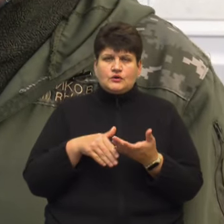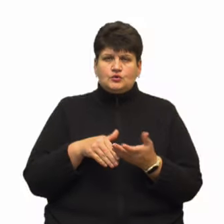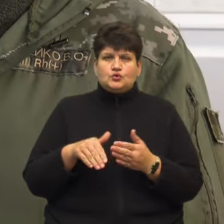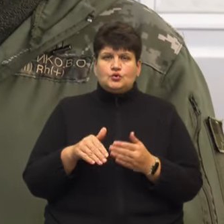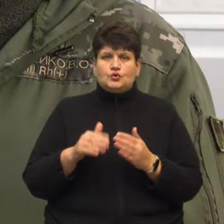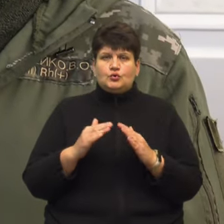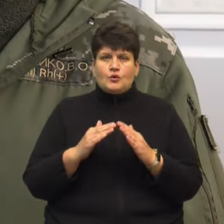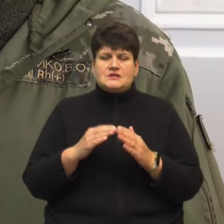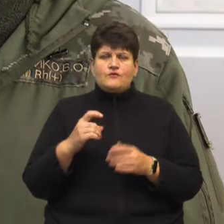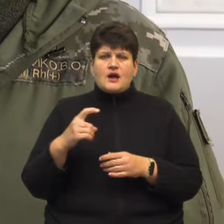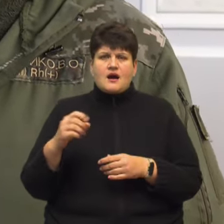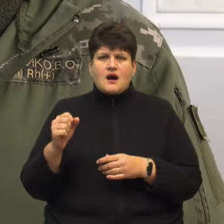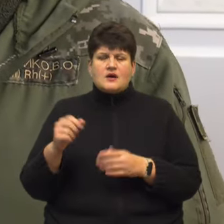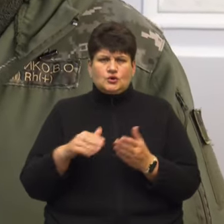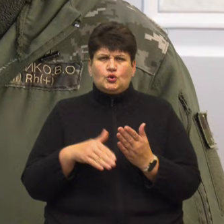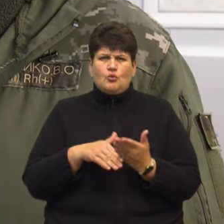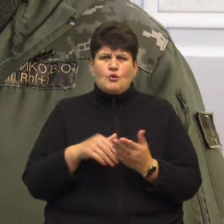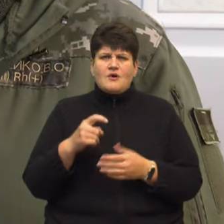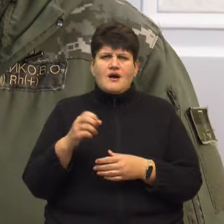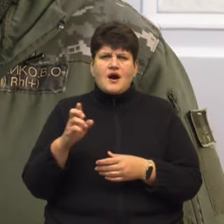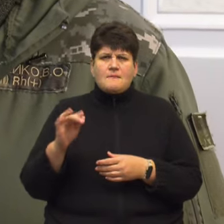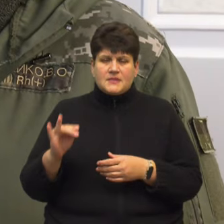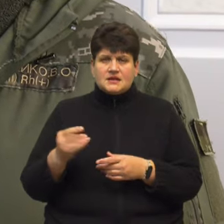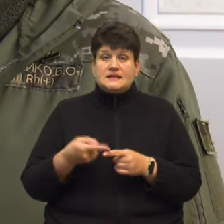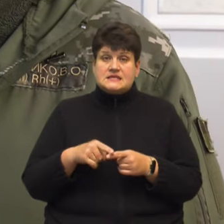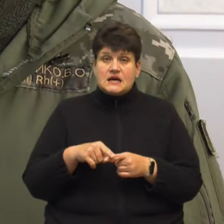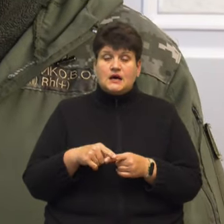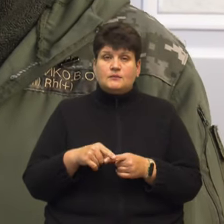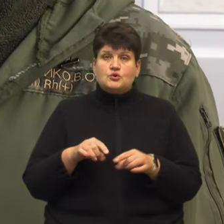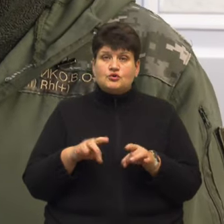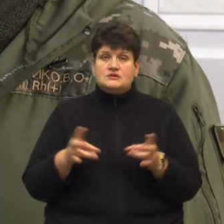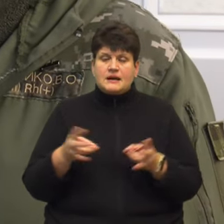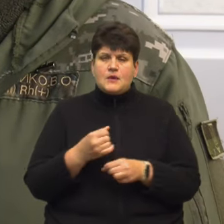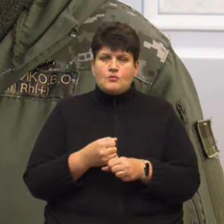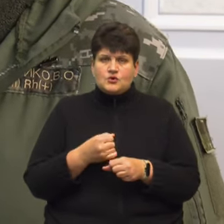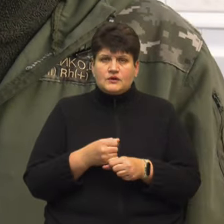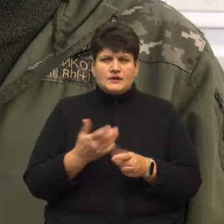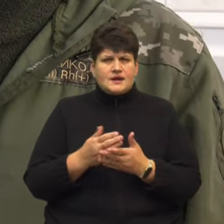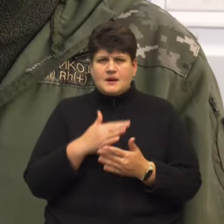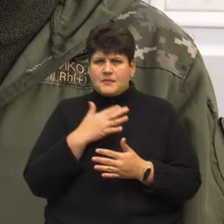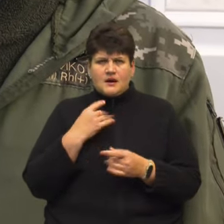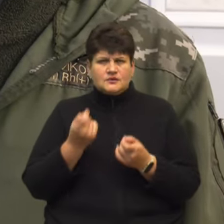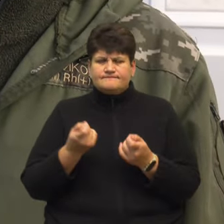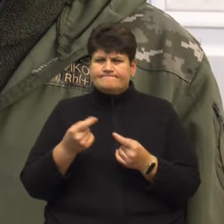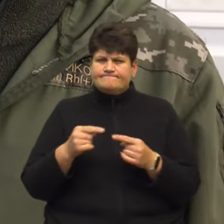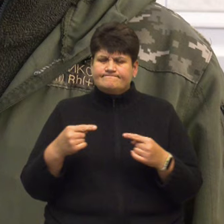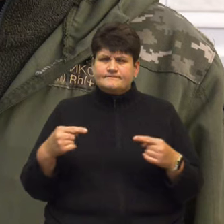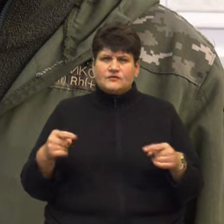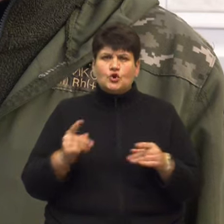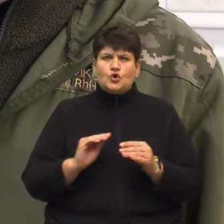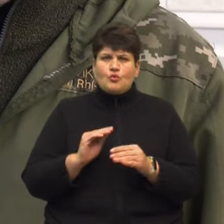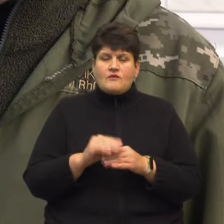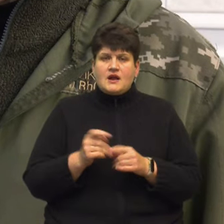свої хаби. З другої сторони, ця постанова потрібна доопрацювання, тому що є дуже багато нюансів, воно додає трошки